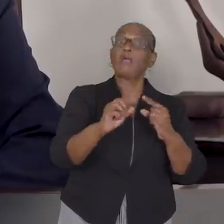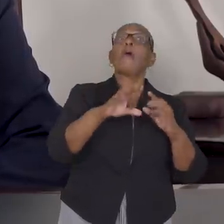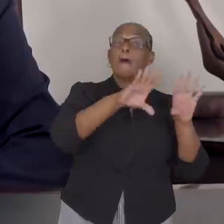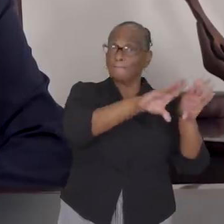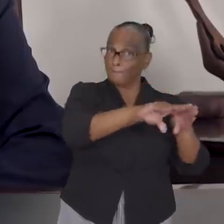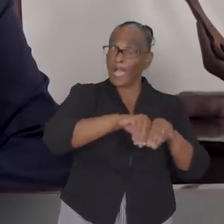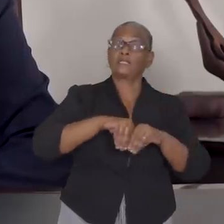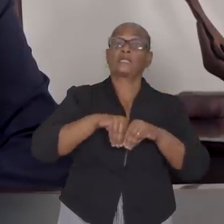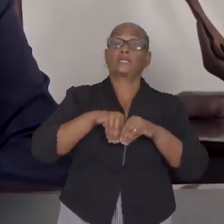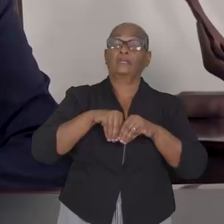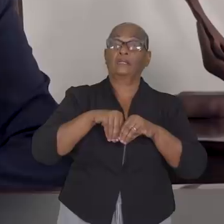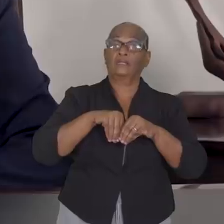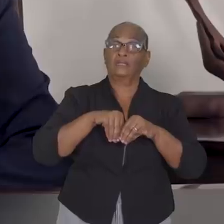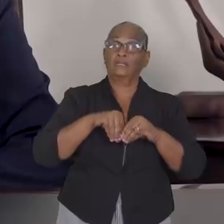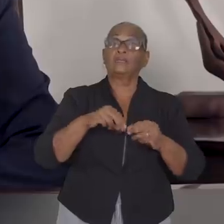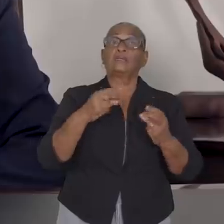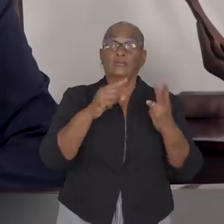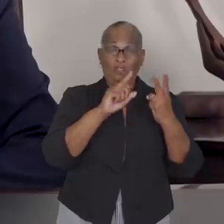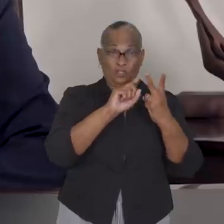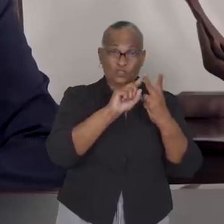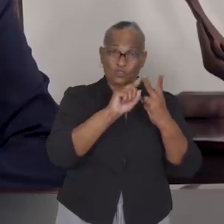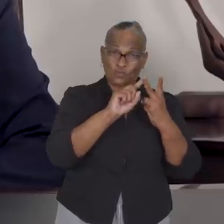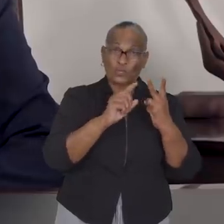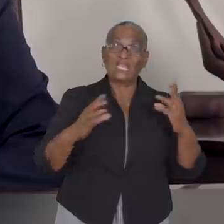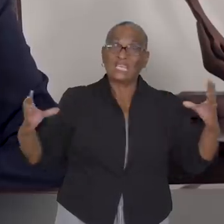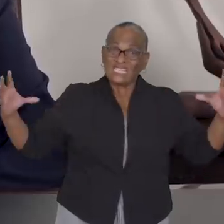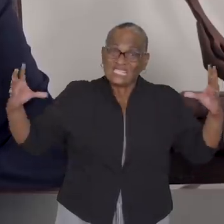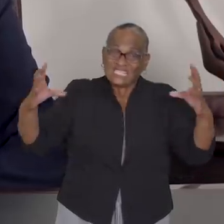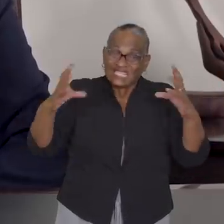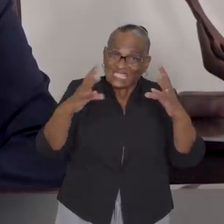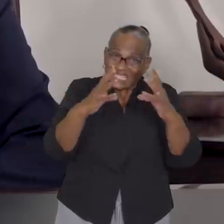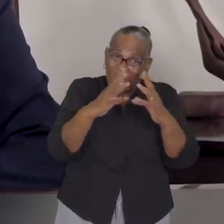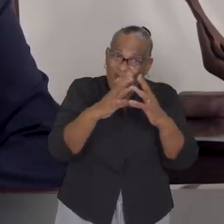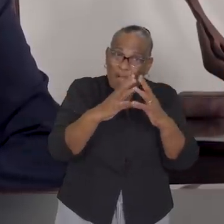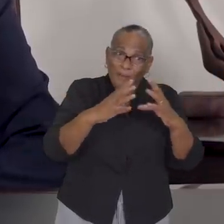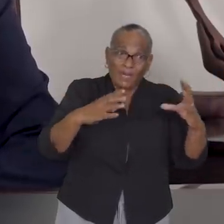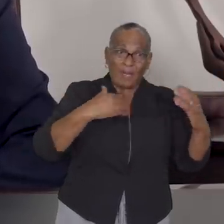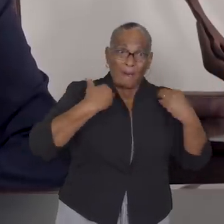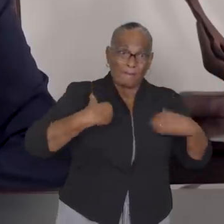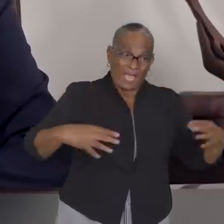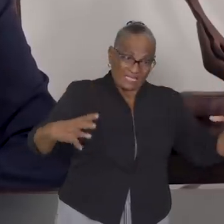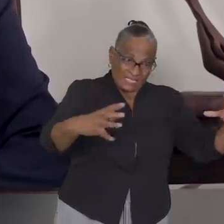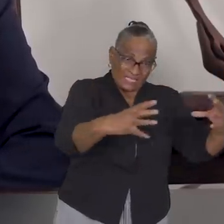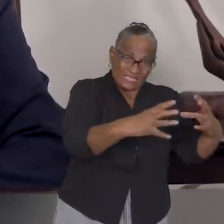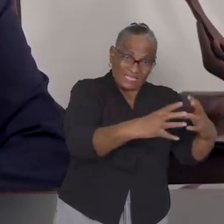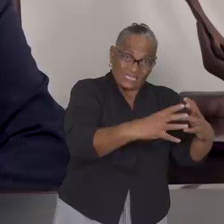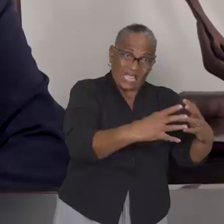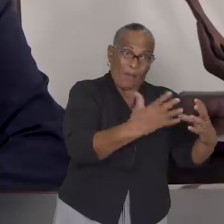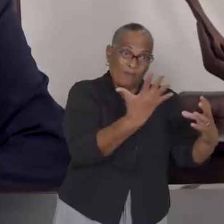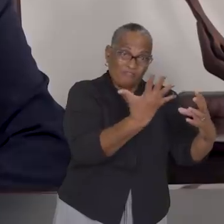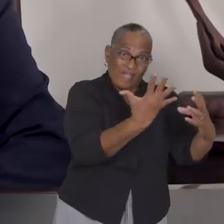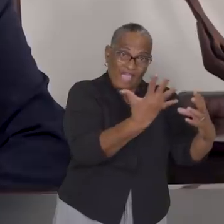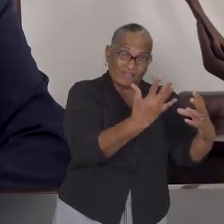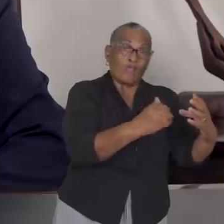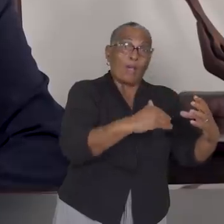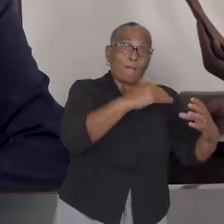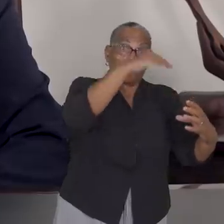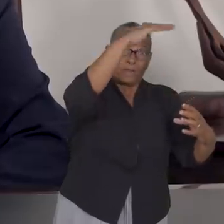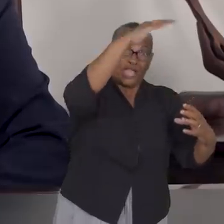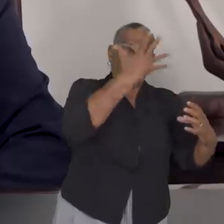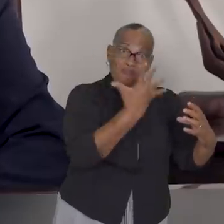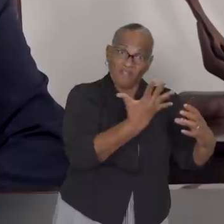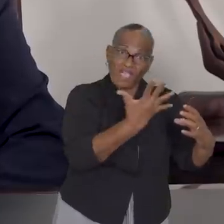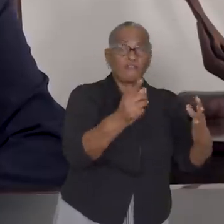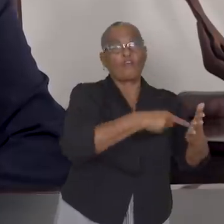uitgaansverbod gelden de volgende maatregelen. 2. Samenscholing van meer dan 5 personen is